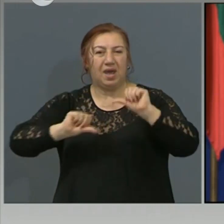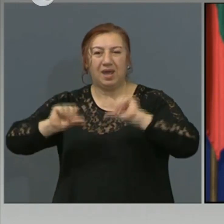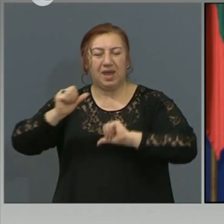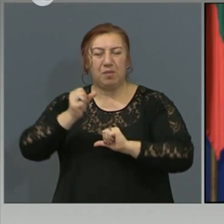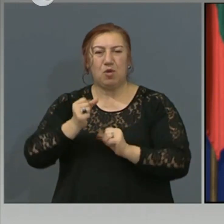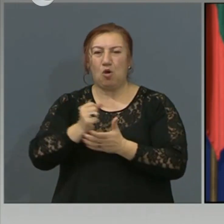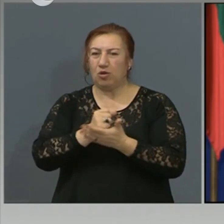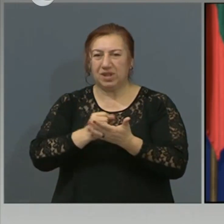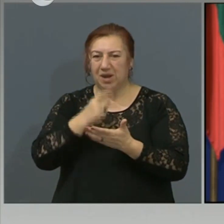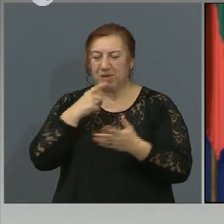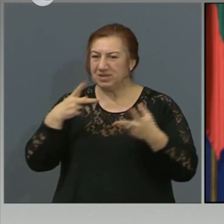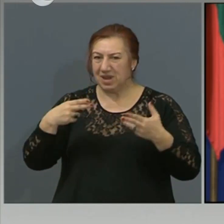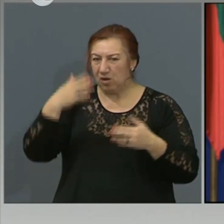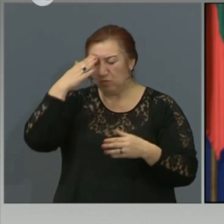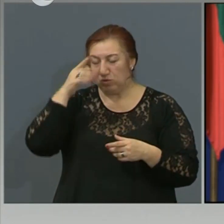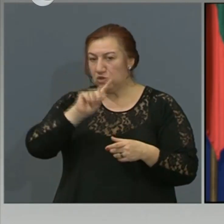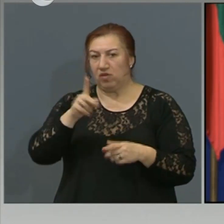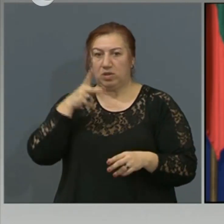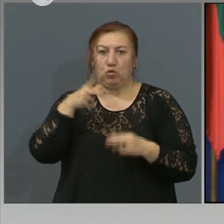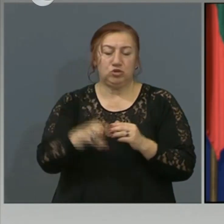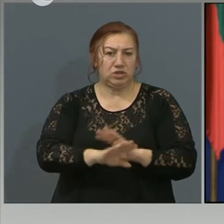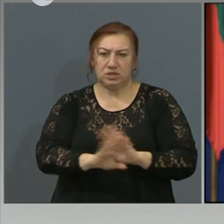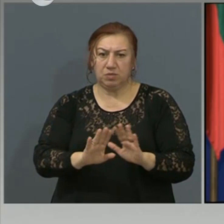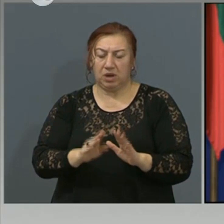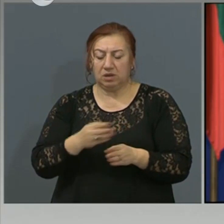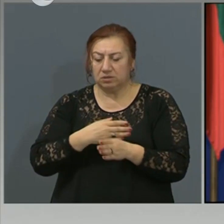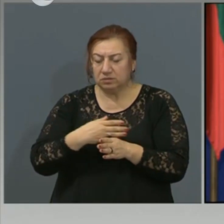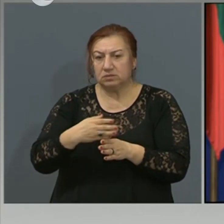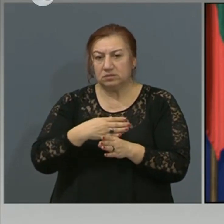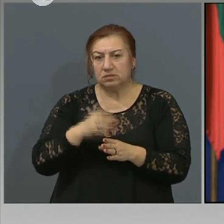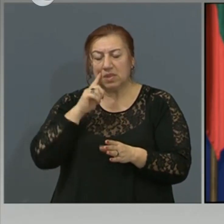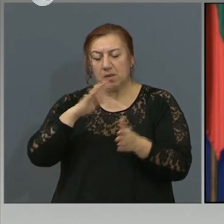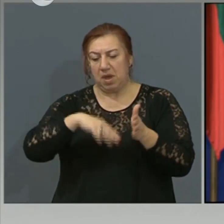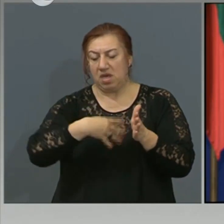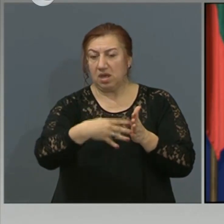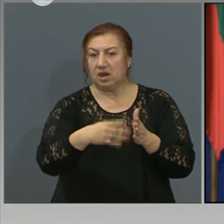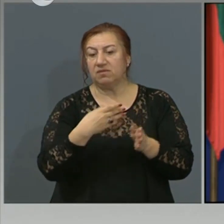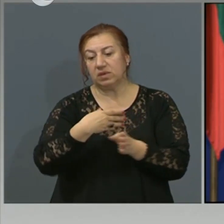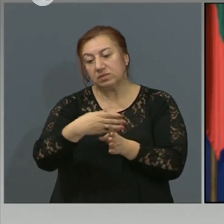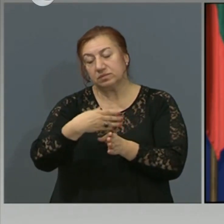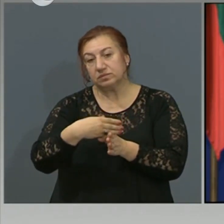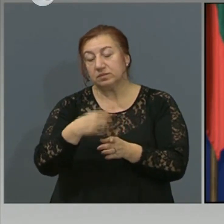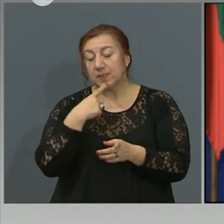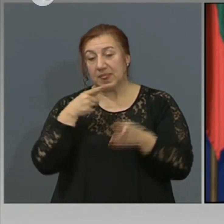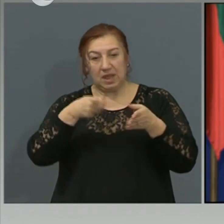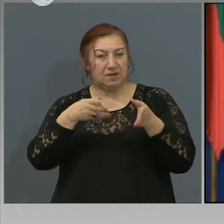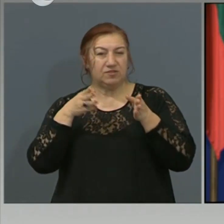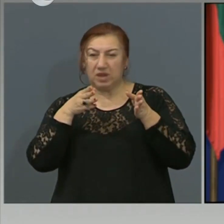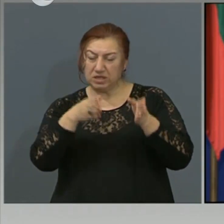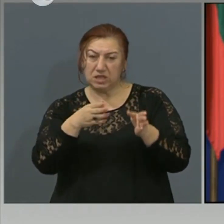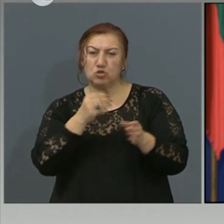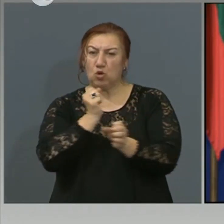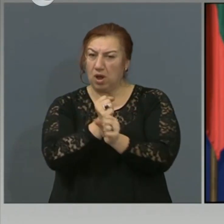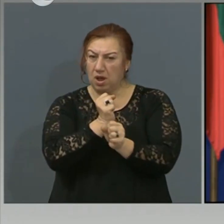график, те не могат да бъдат спирани по никакъв начин. така, че в тази насока се